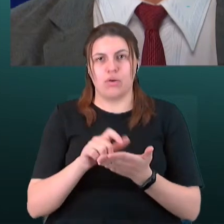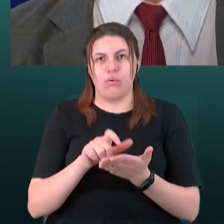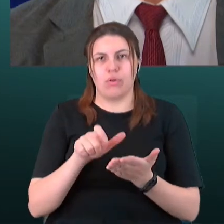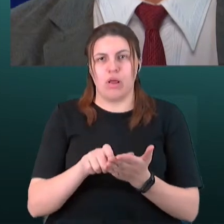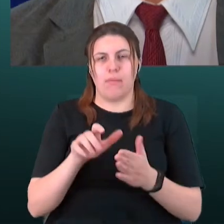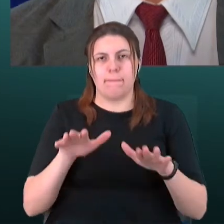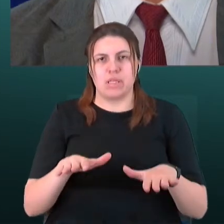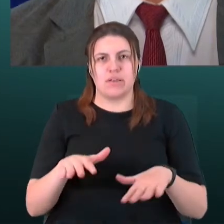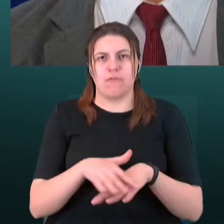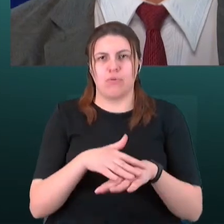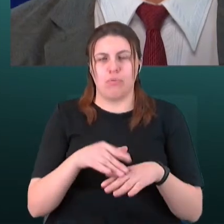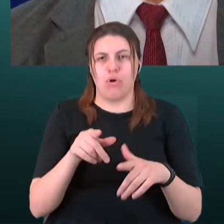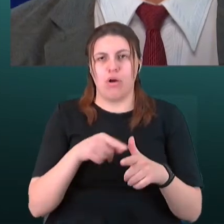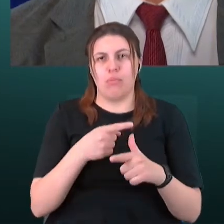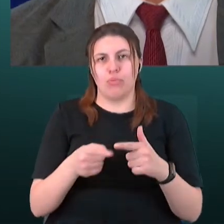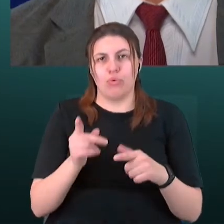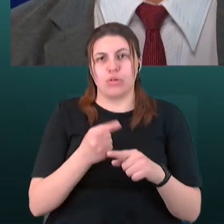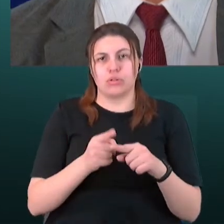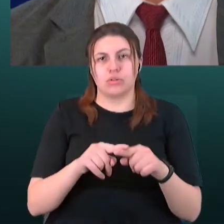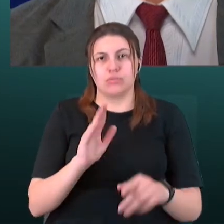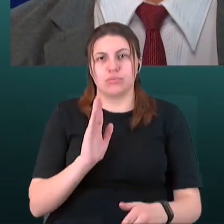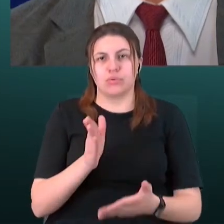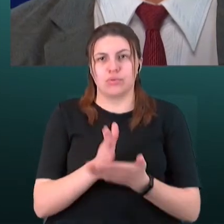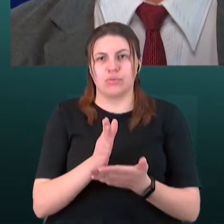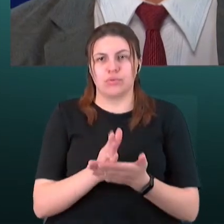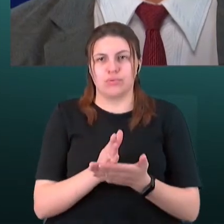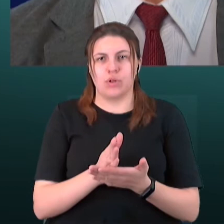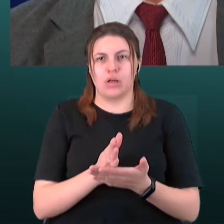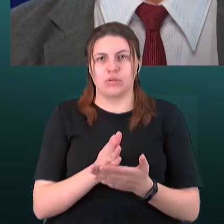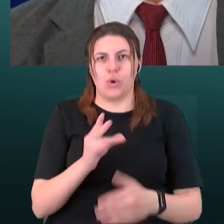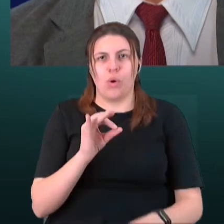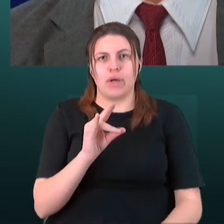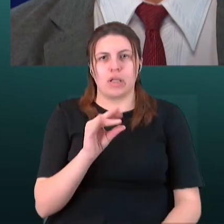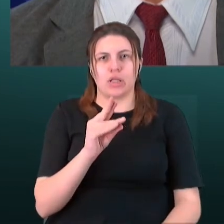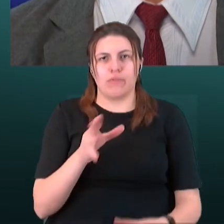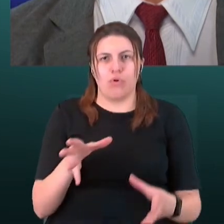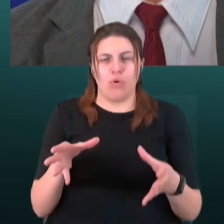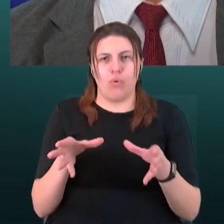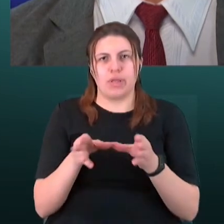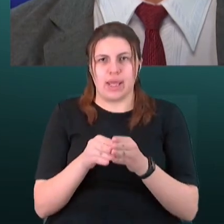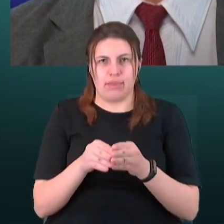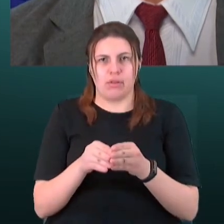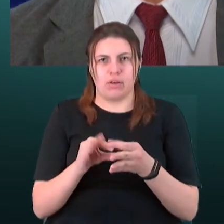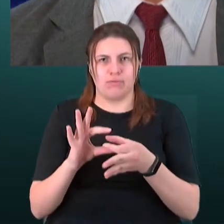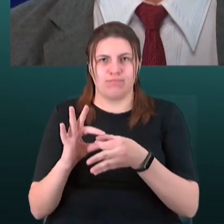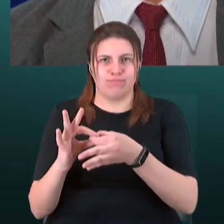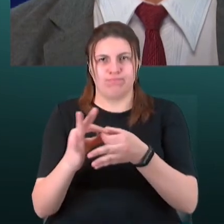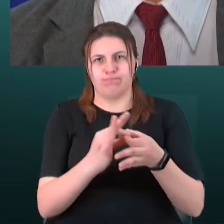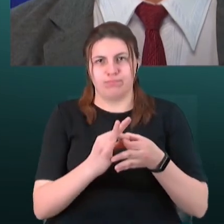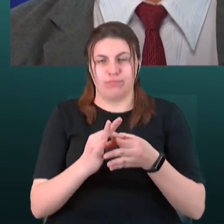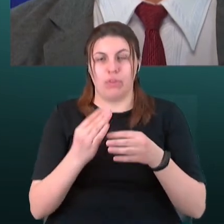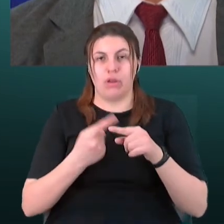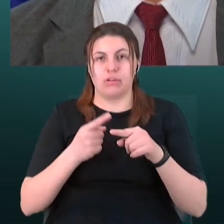або це буде у власності, власне, великого сільськосподарського кооперативу, об'єднання кооперативів, сільськосподарських кооперативів. Це питання ми будемо